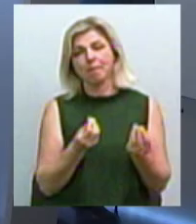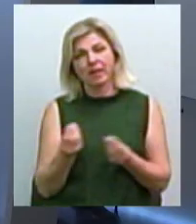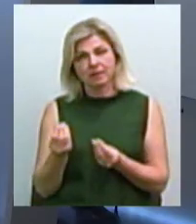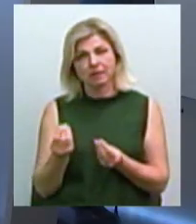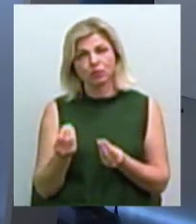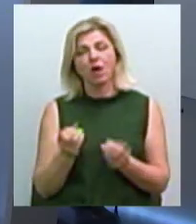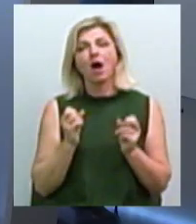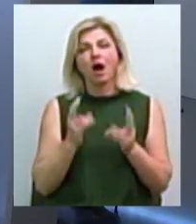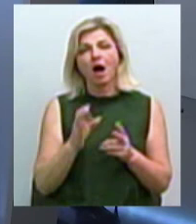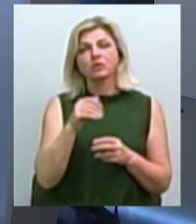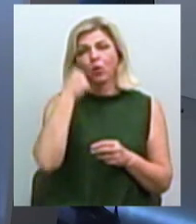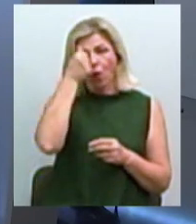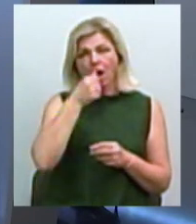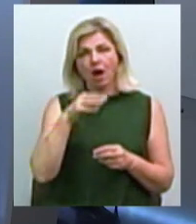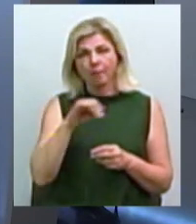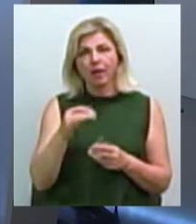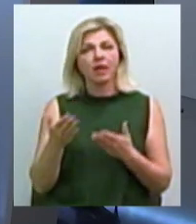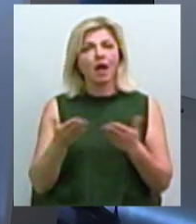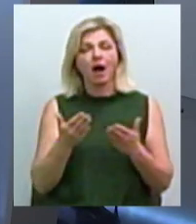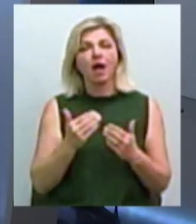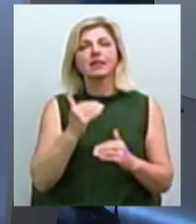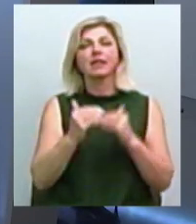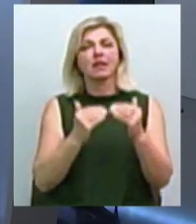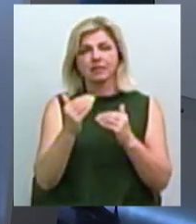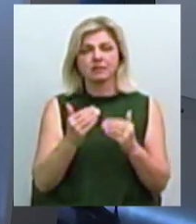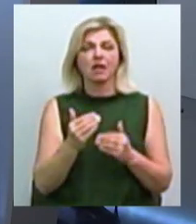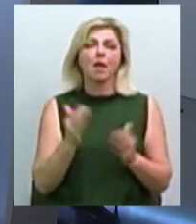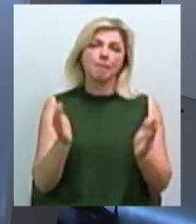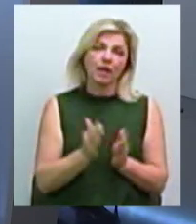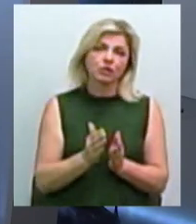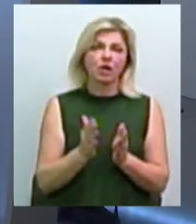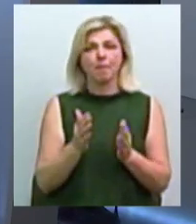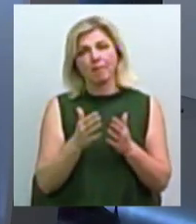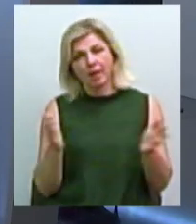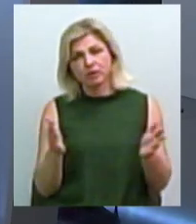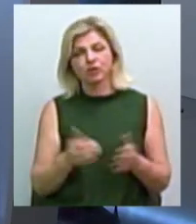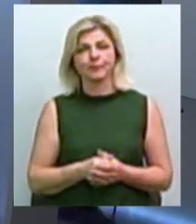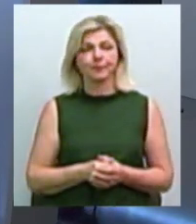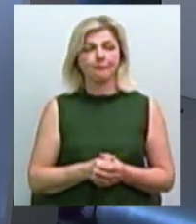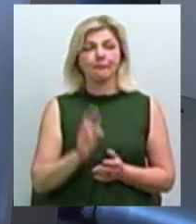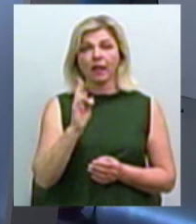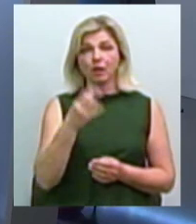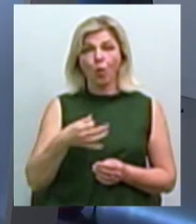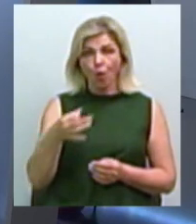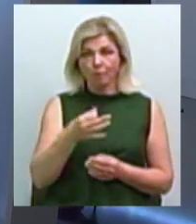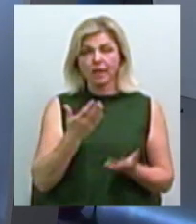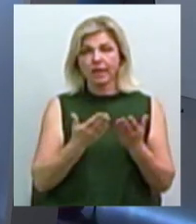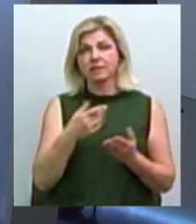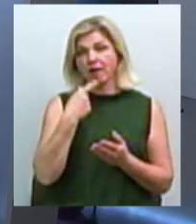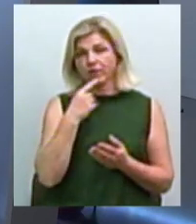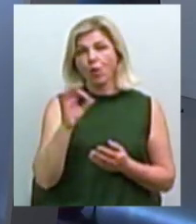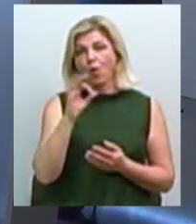як з роками, яка тенденція, їх кількість більше чи менше? В Миколаївській області, якщо взяти на 2012